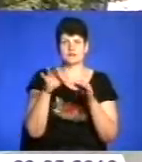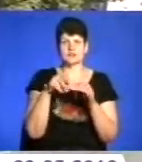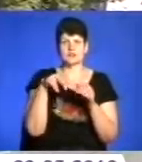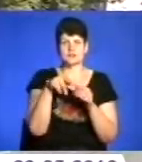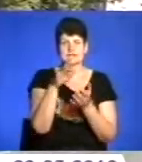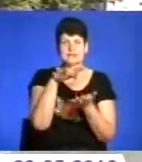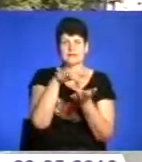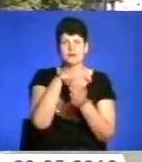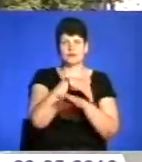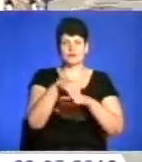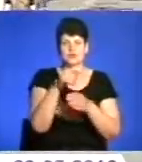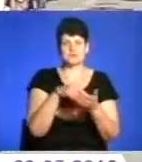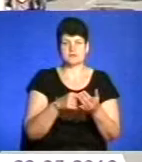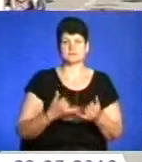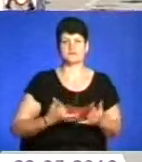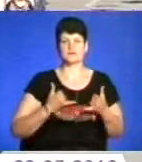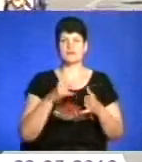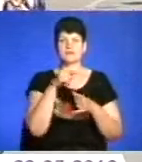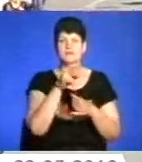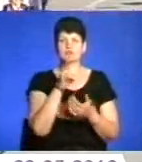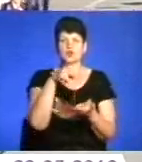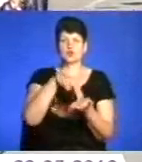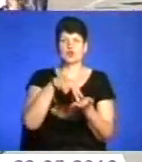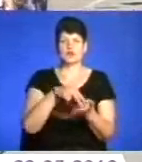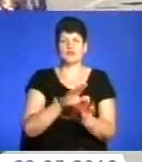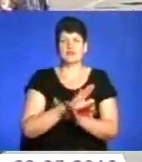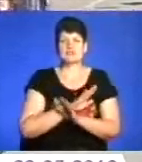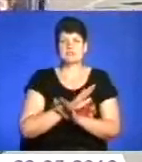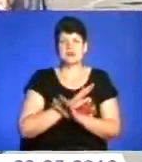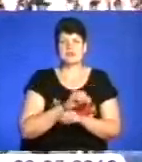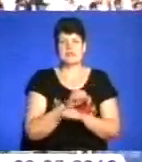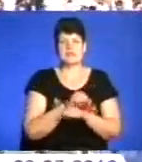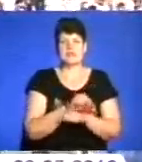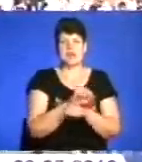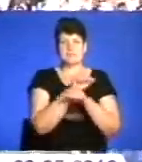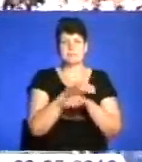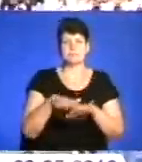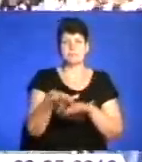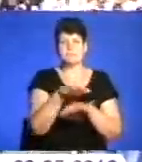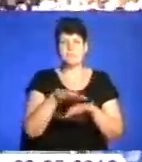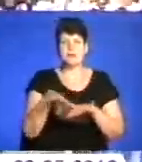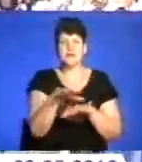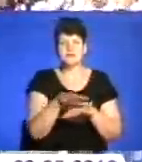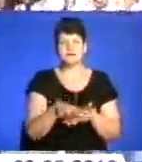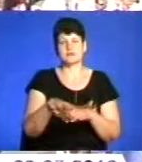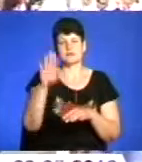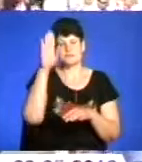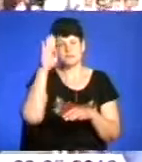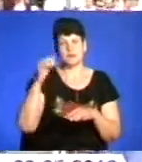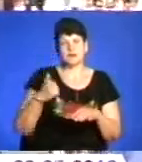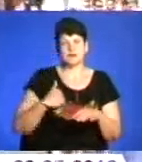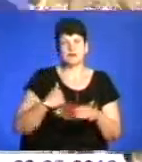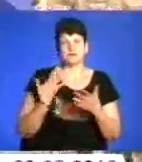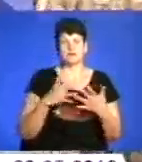Таким чином вирішили цьогоріч вшанувати тих, хто стояв на смерть на Майдані в час Революції Гідності, і бійців, які воювали та воюють на